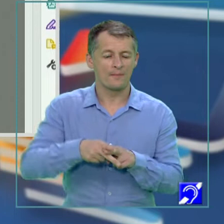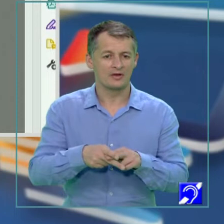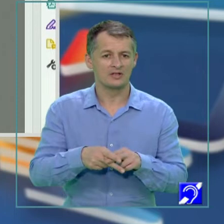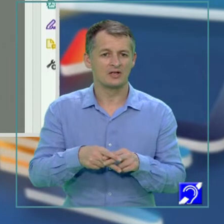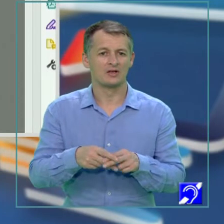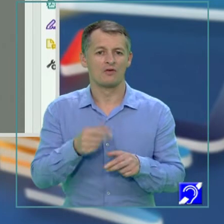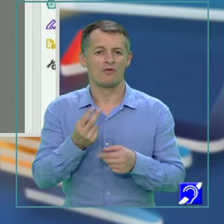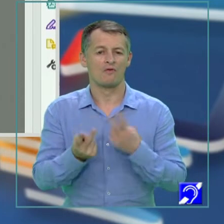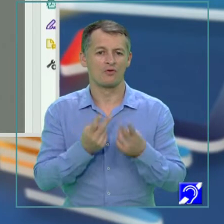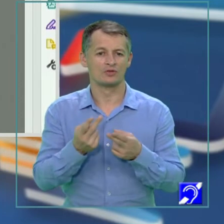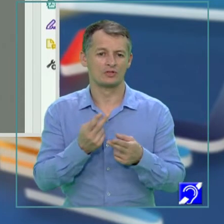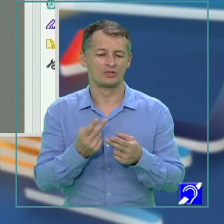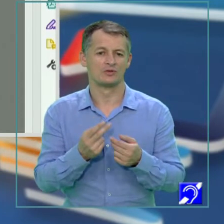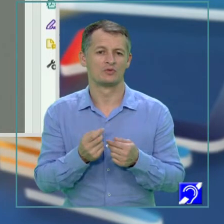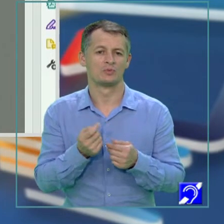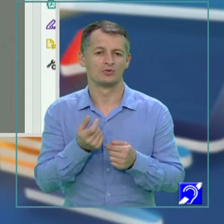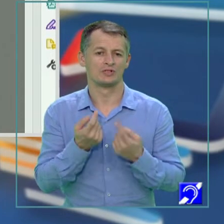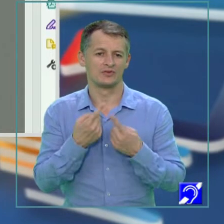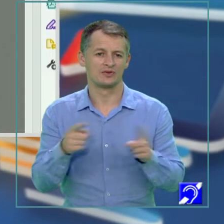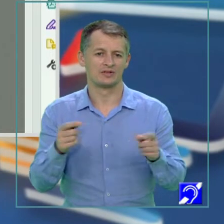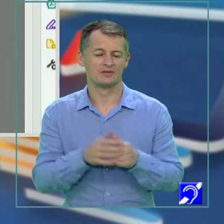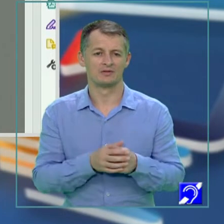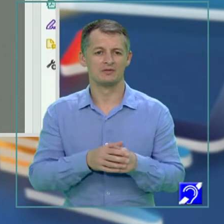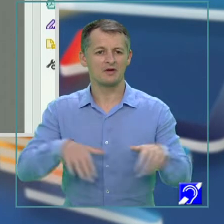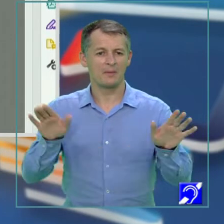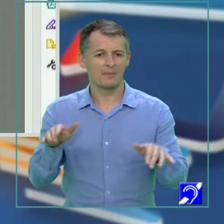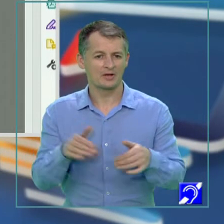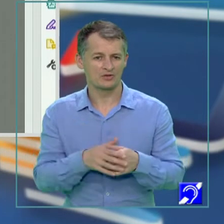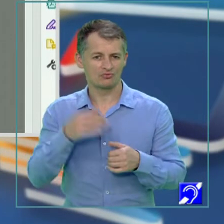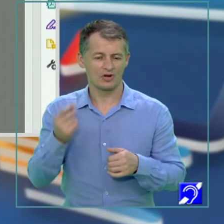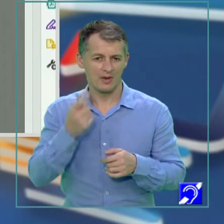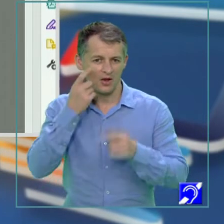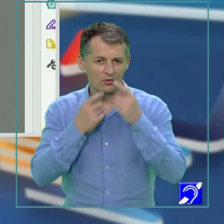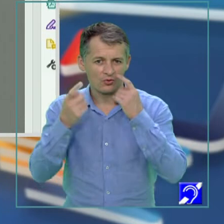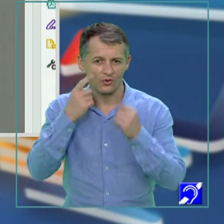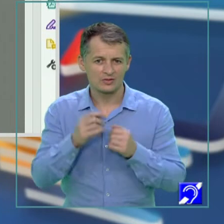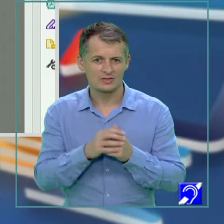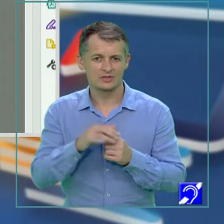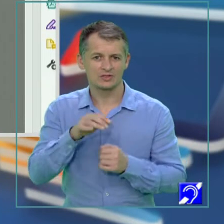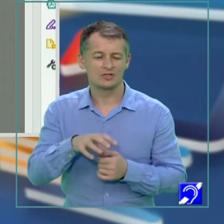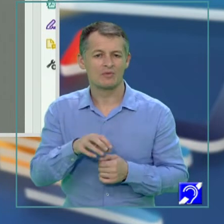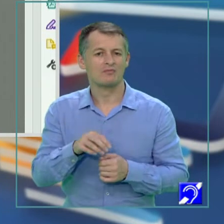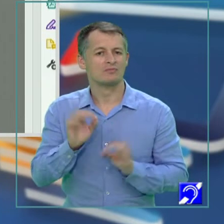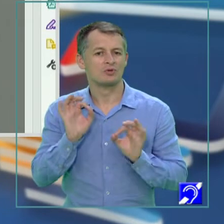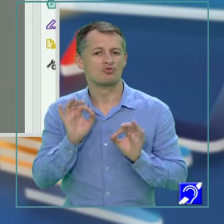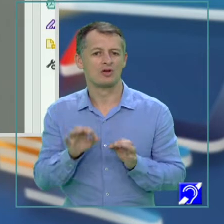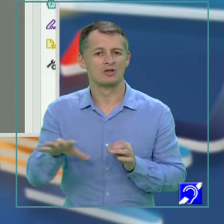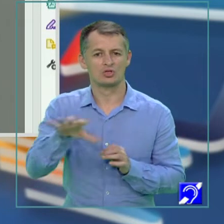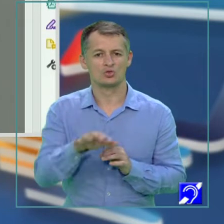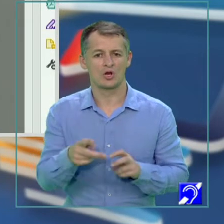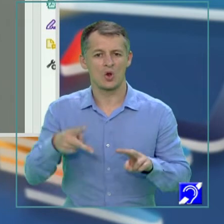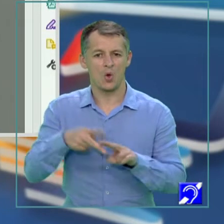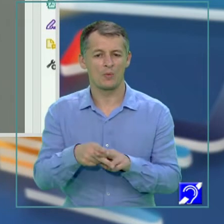diferit. Zice pasările, cele mai curioase și mai caracteristice ale regiunii ce ne ocupă sunt